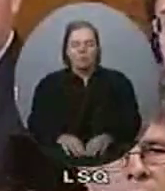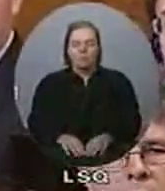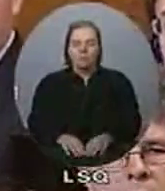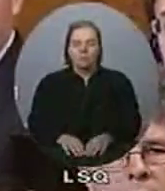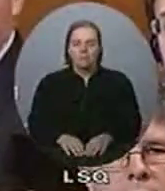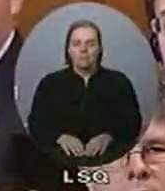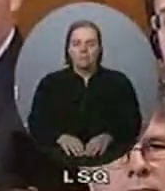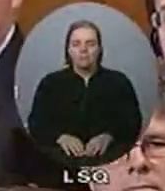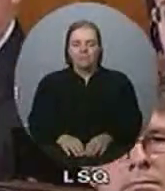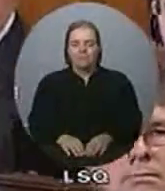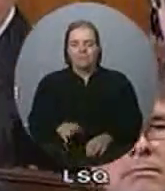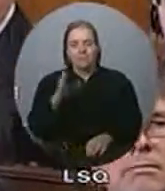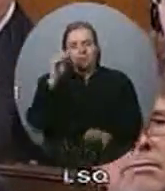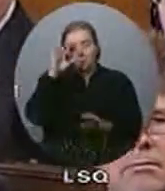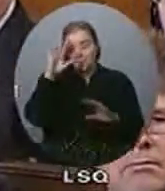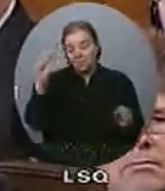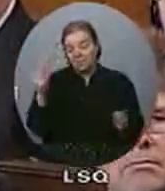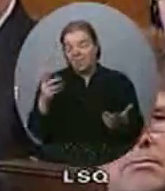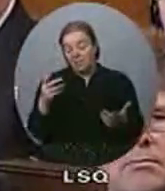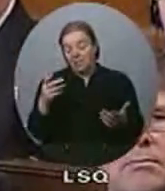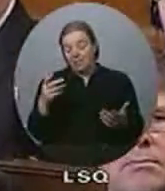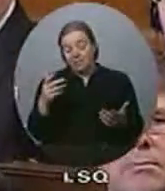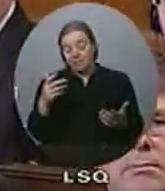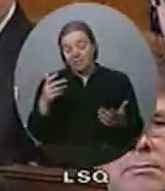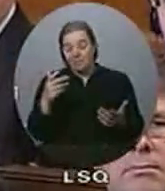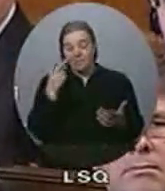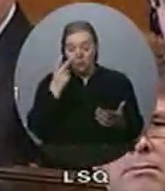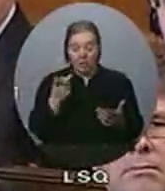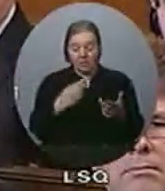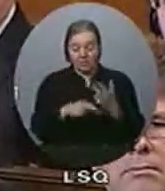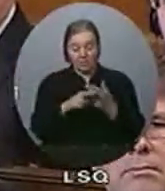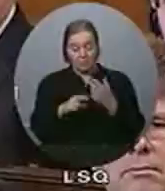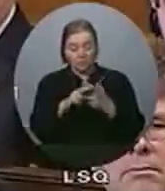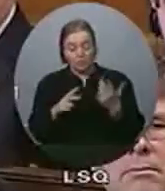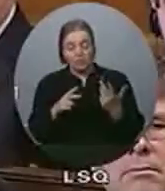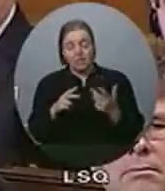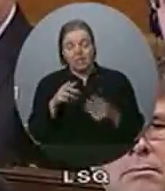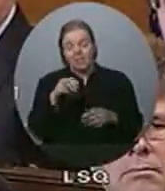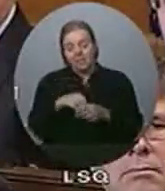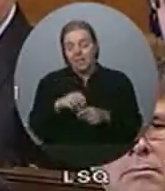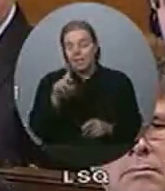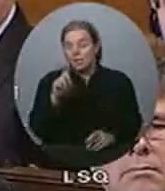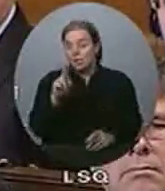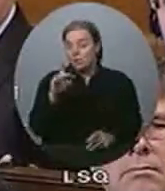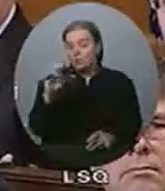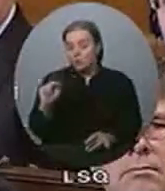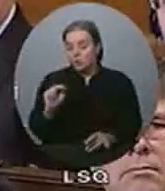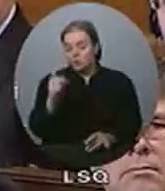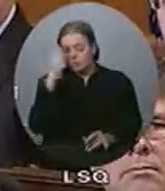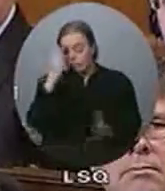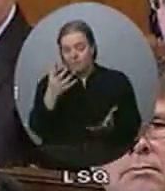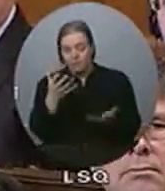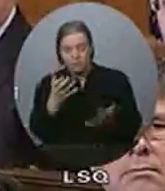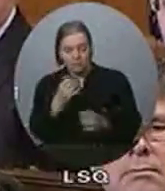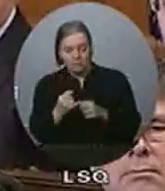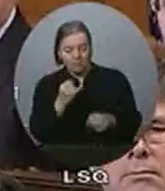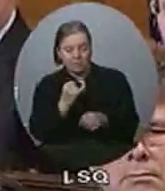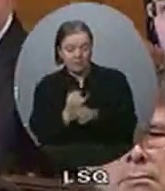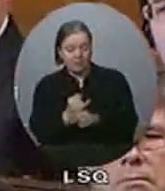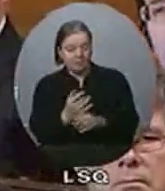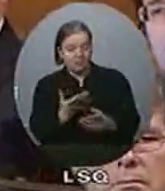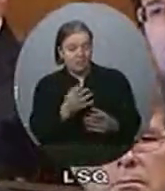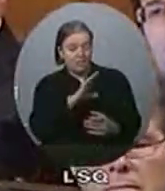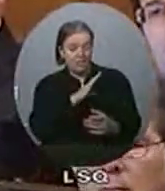le Président, ce qui est ambitieux, c'est de voir le résultat de la conférence de Durbin, c'est-à-dire une volonté internationale d'avoir